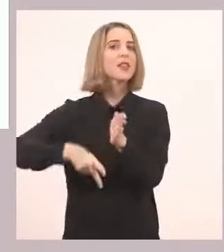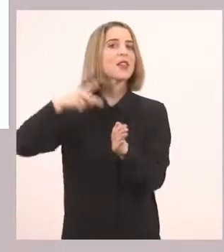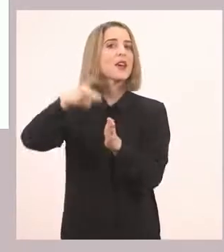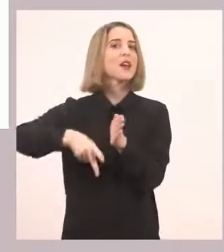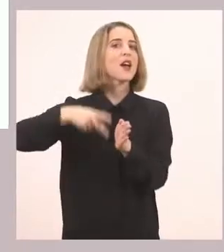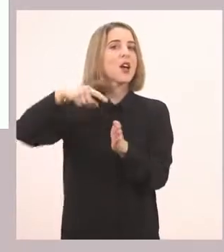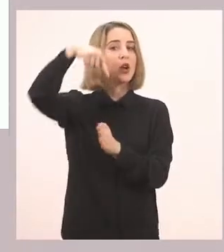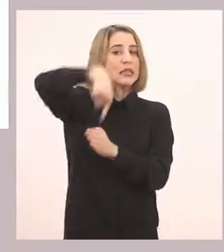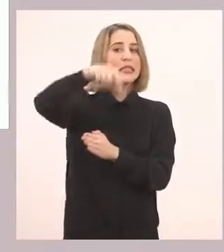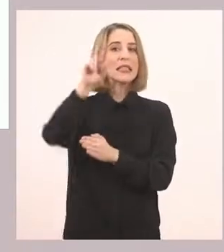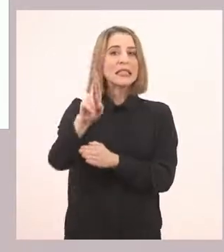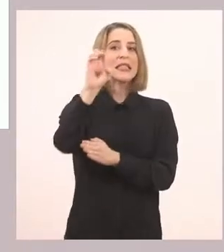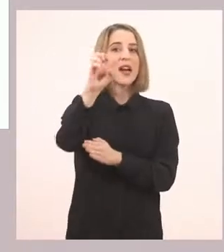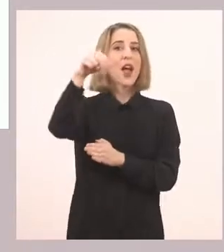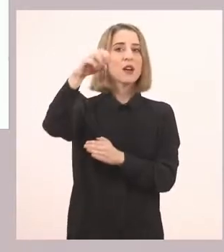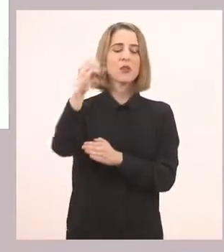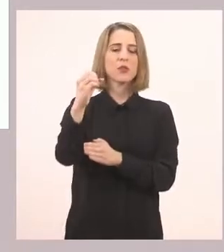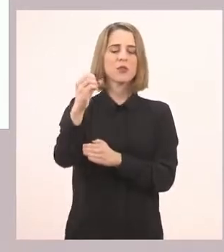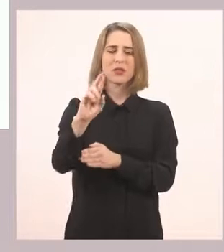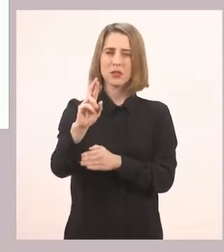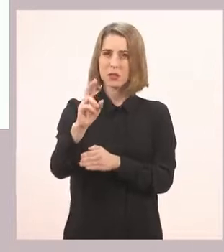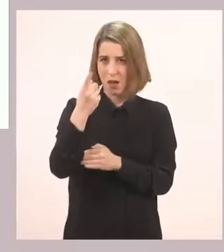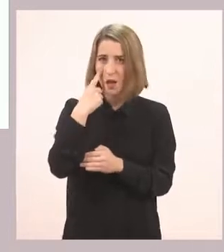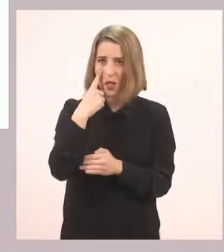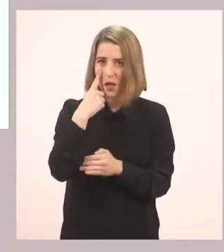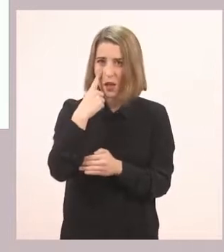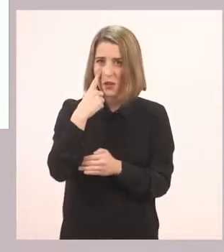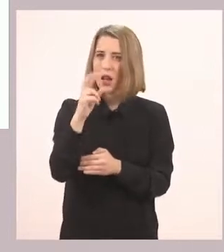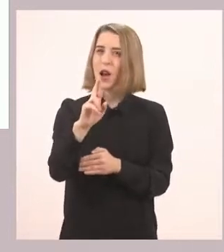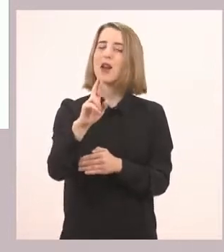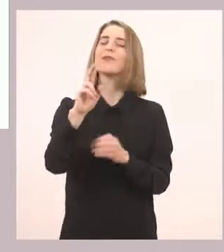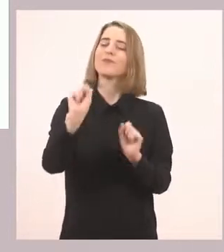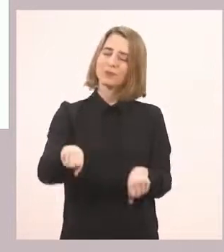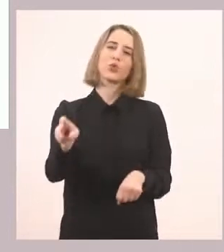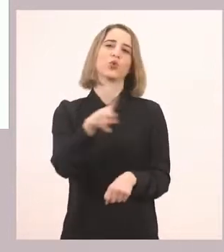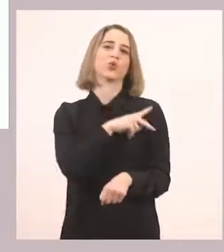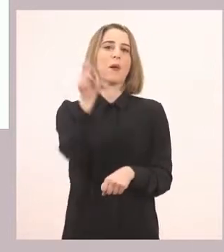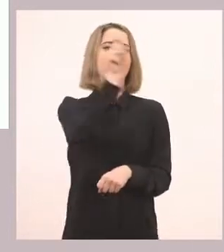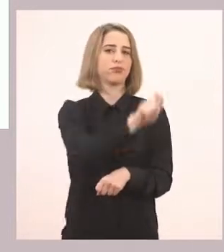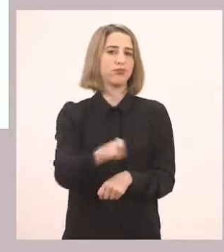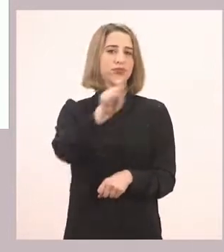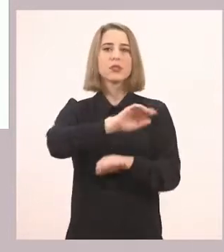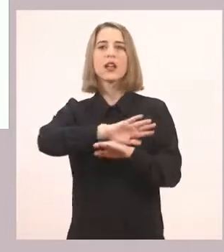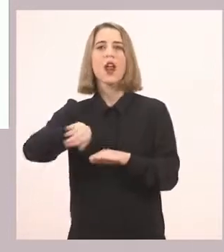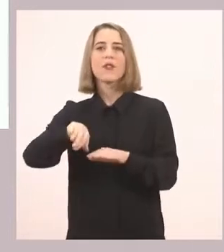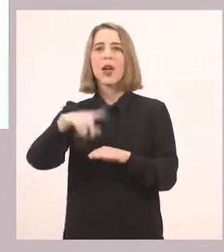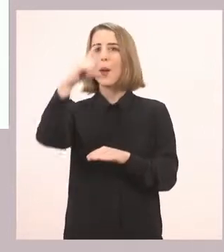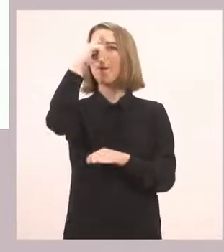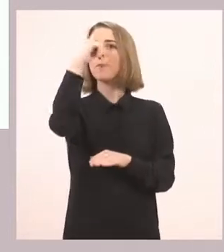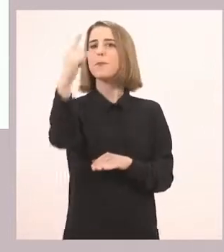Τρένο. Κάτι σαν άκουσα. Τρένο. Την κυκλώνω. Και η τελευταία.